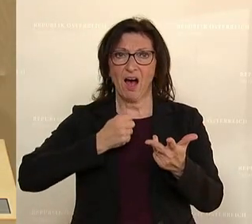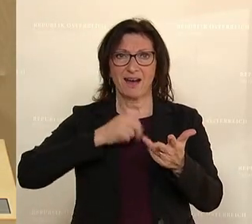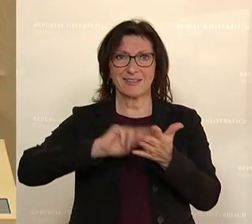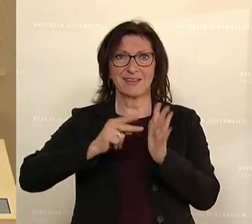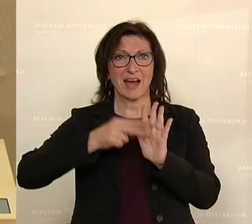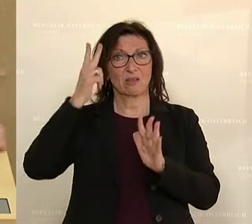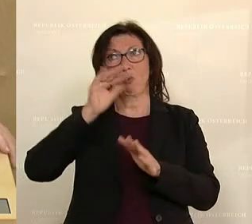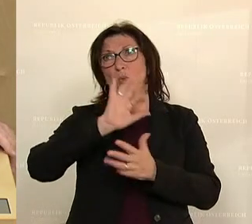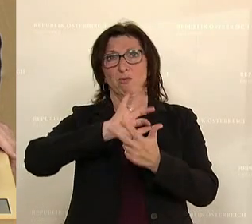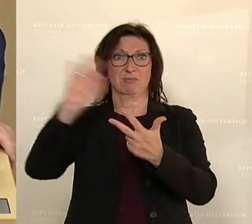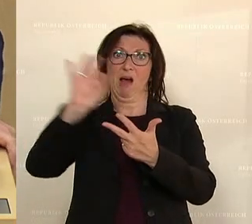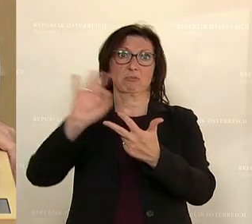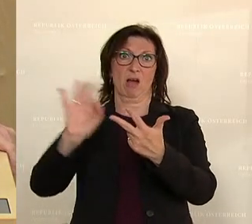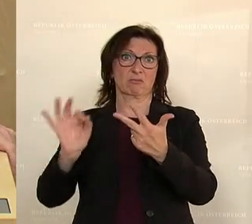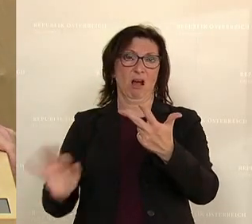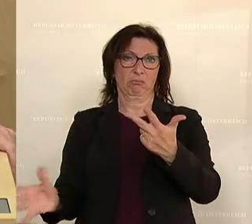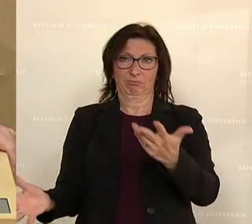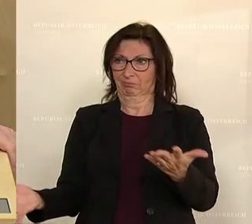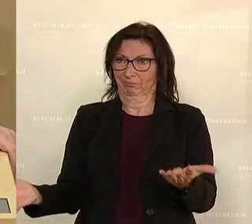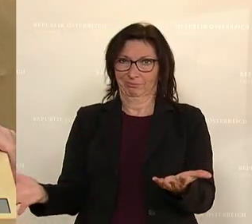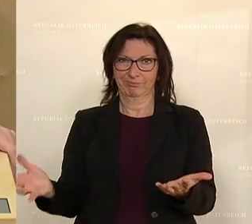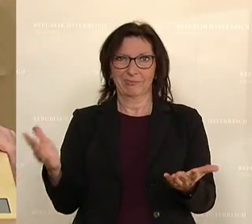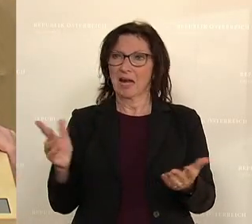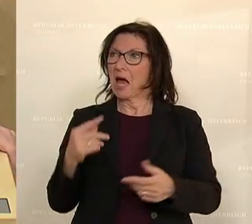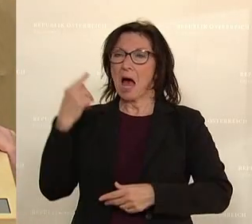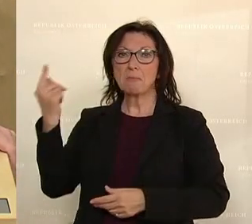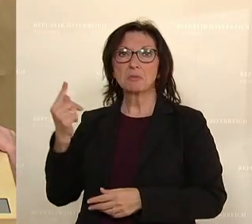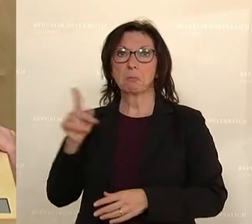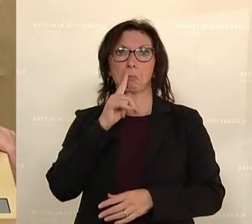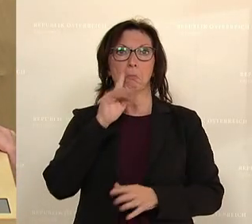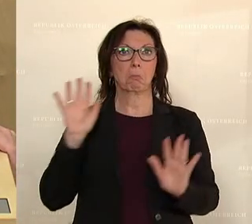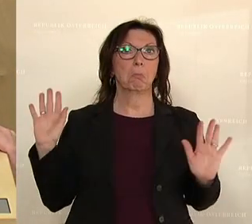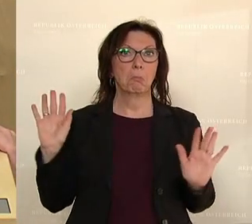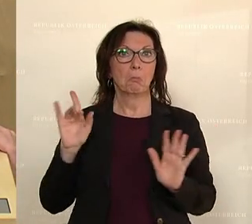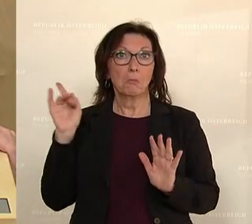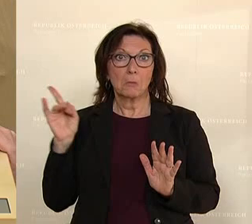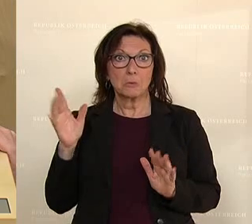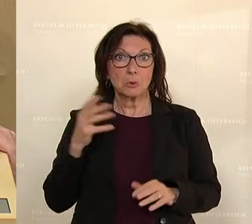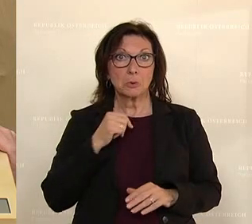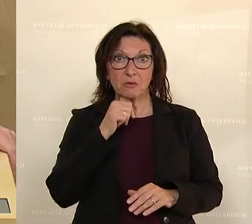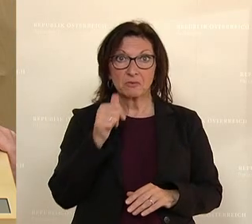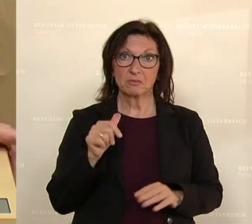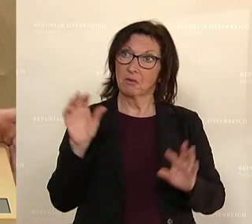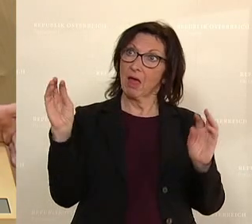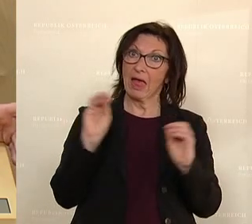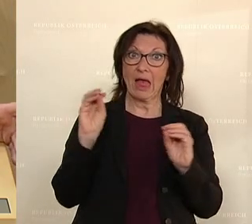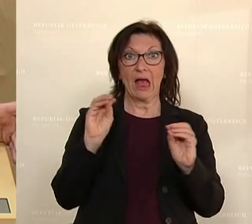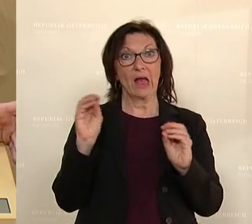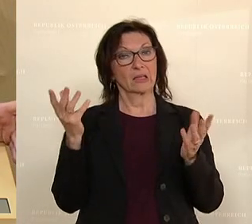technische Universitäten. Das heißt, hier kommt nichts von Ihnen. Sie sind ja nicht einmal in der Lage, eine echte